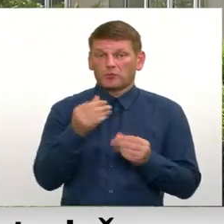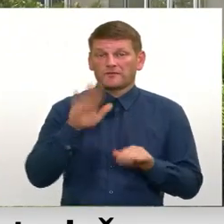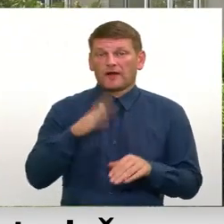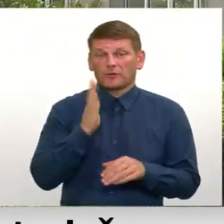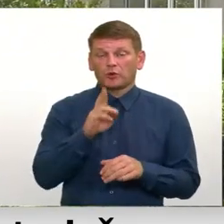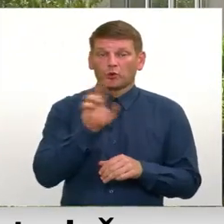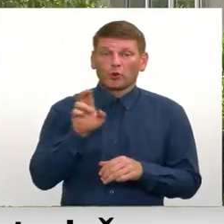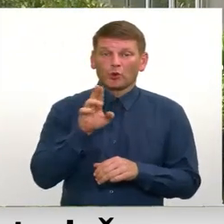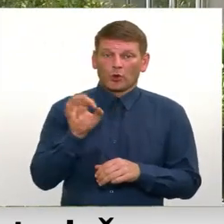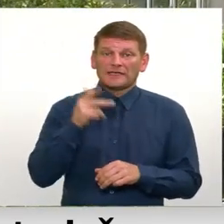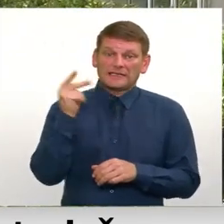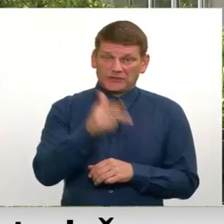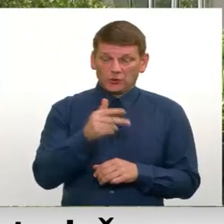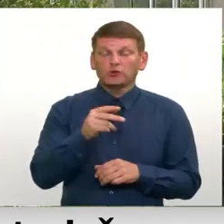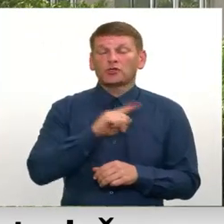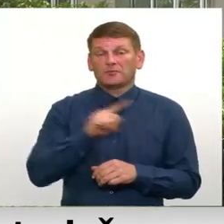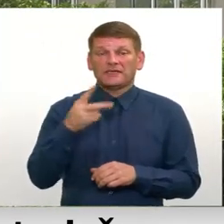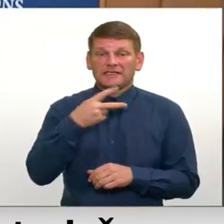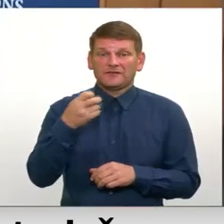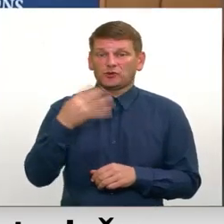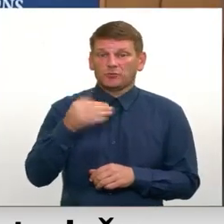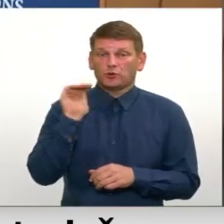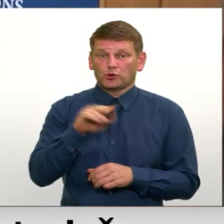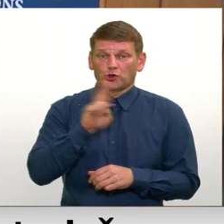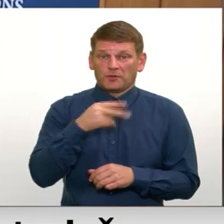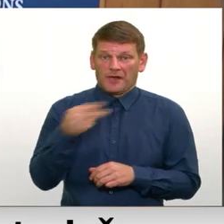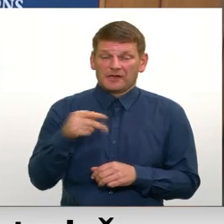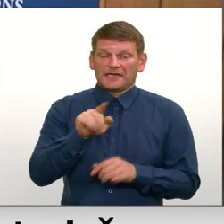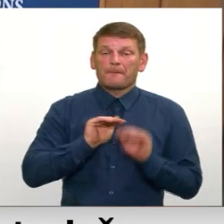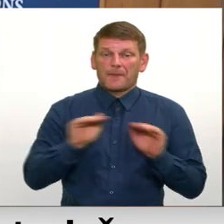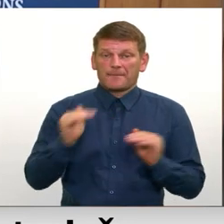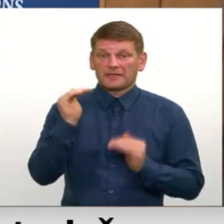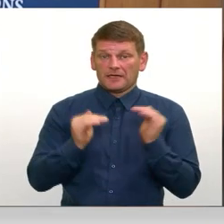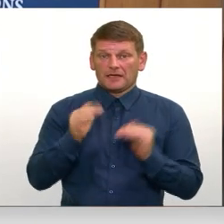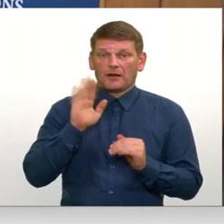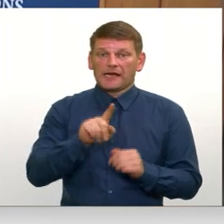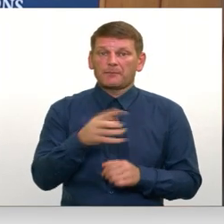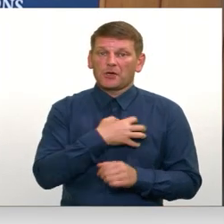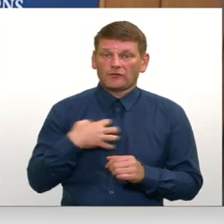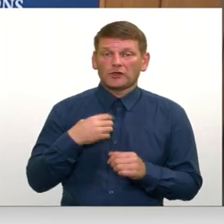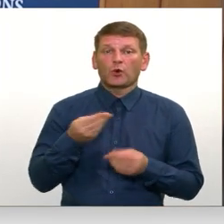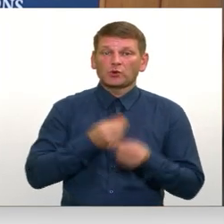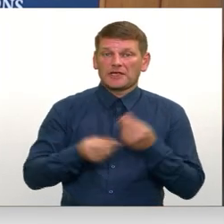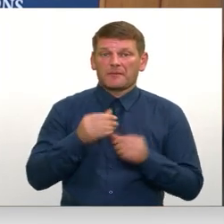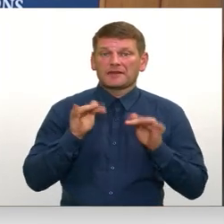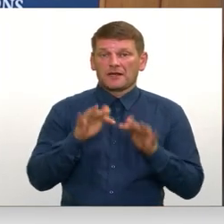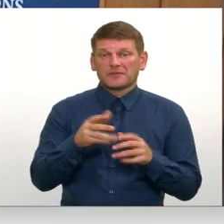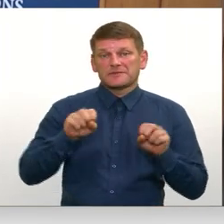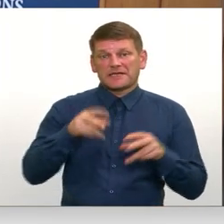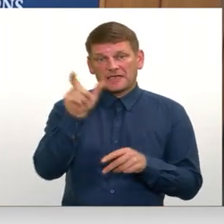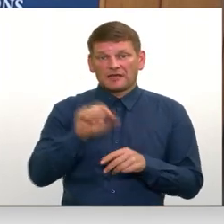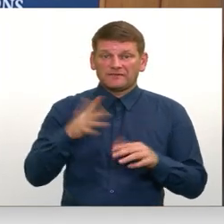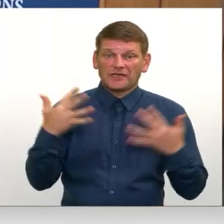tūkstošiem līdz 240 tūkstošiem eiro. Tie pamata kriterija, protams, lai ir pašvaldībā uzņēmija darbības kāds speciālists vai